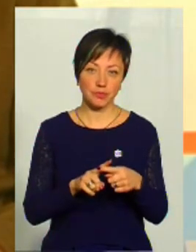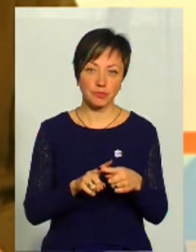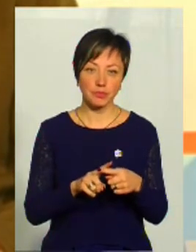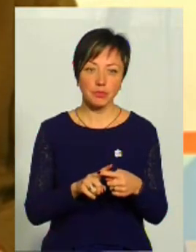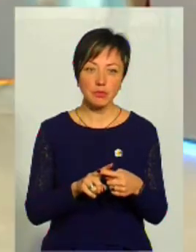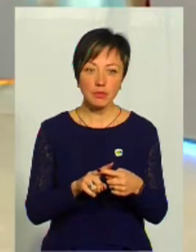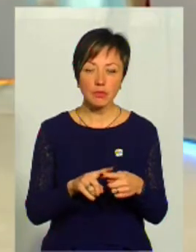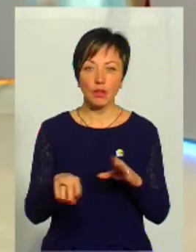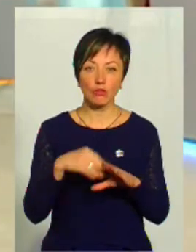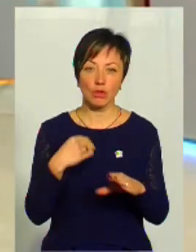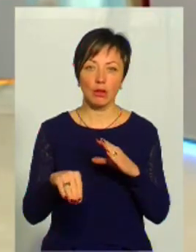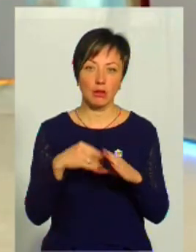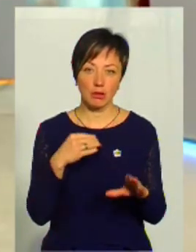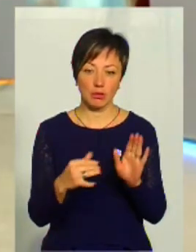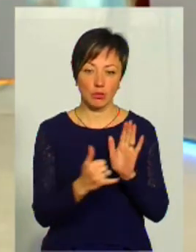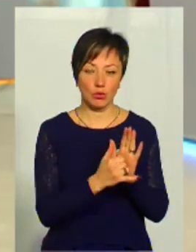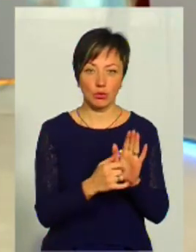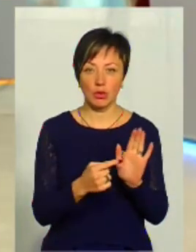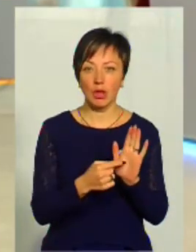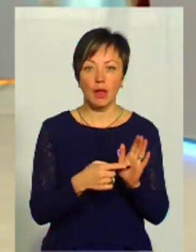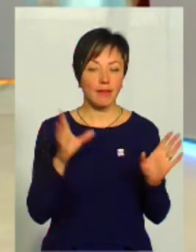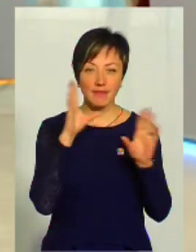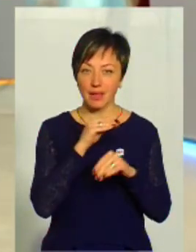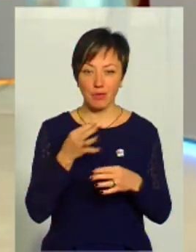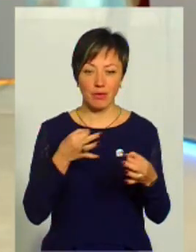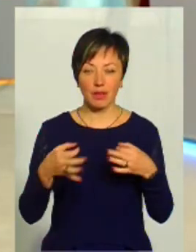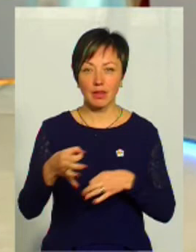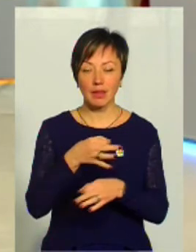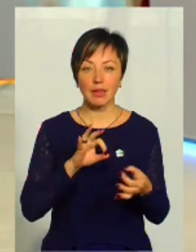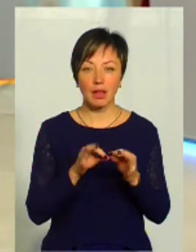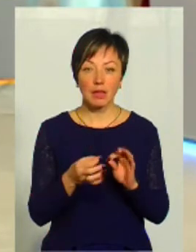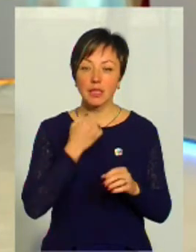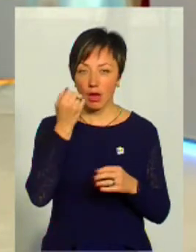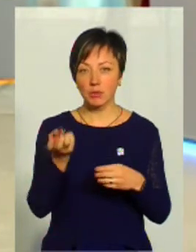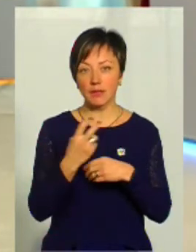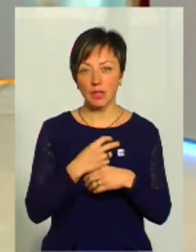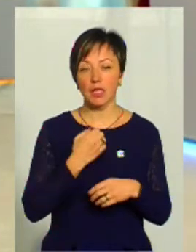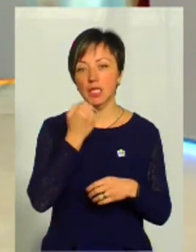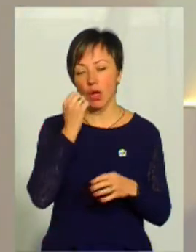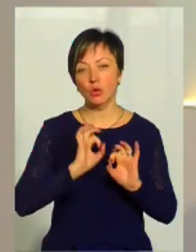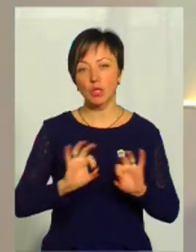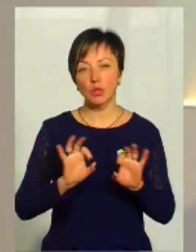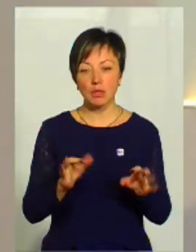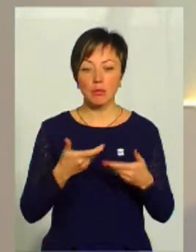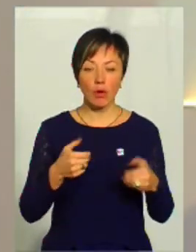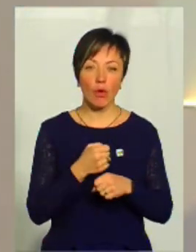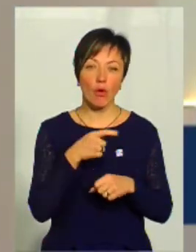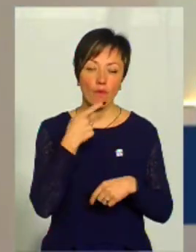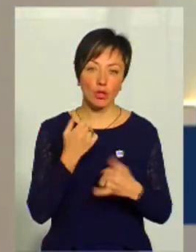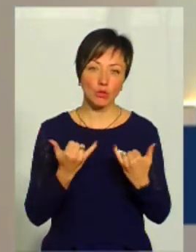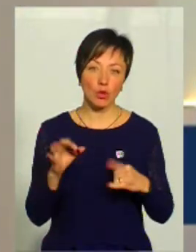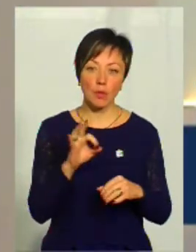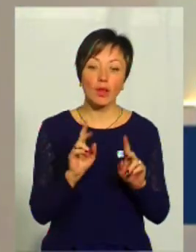чат-боту. Хотілося б про це поговорити детальніше, але не встигаємо. Дякую вам, що завітали, дякую за роз'яснення. Ми говорили